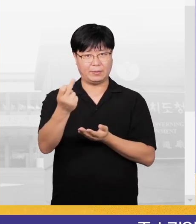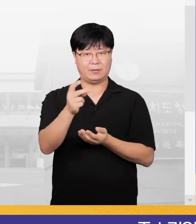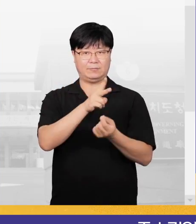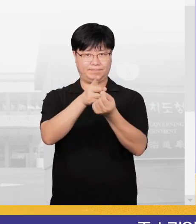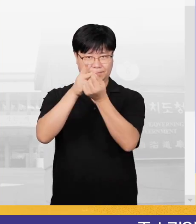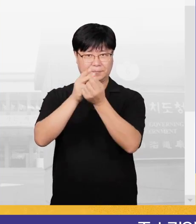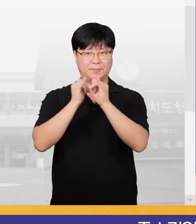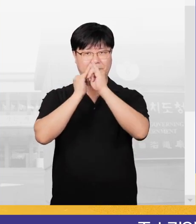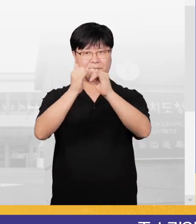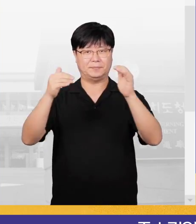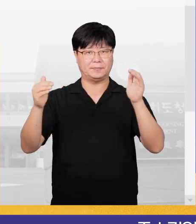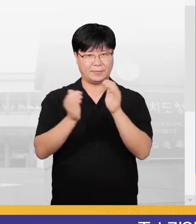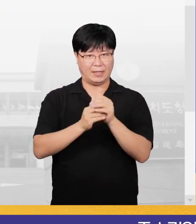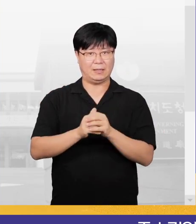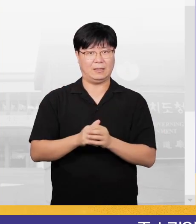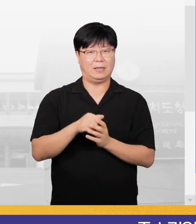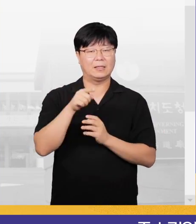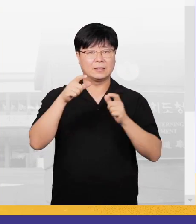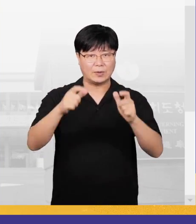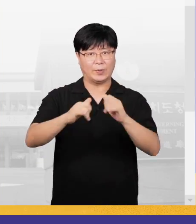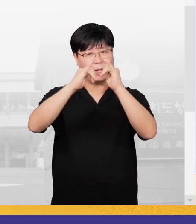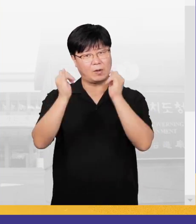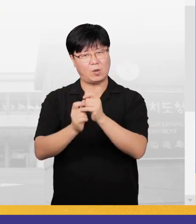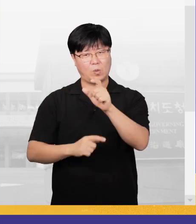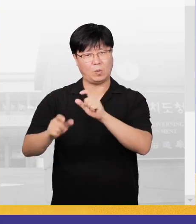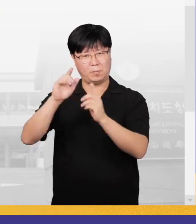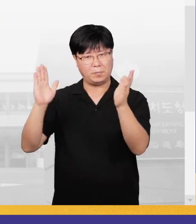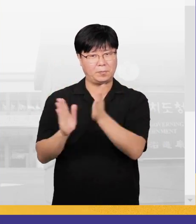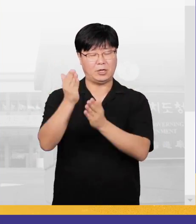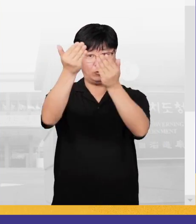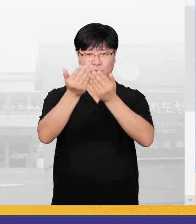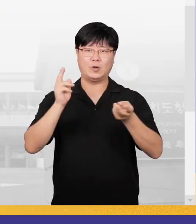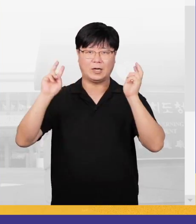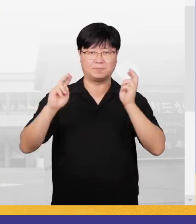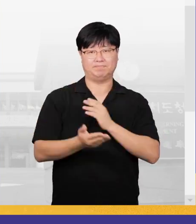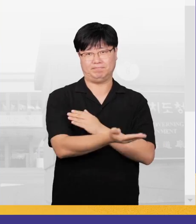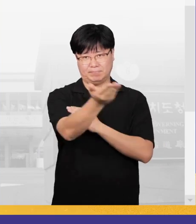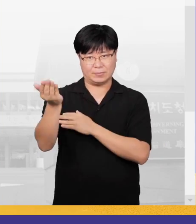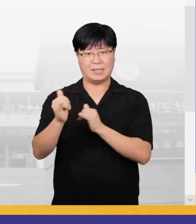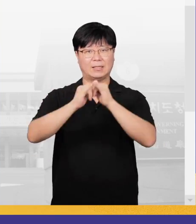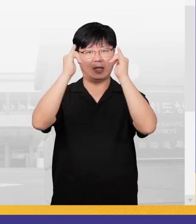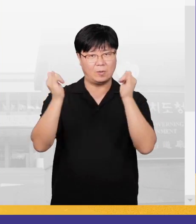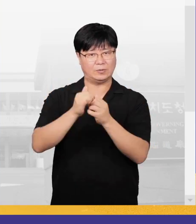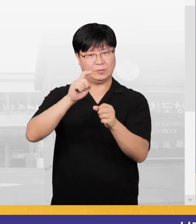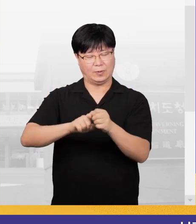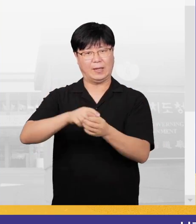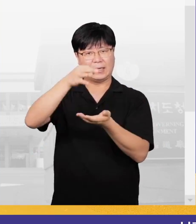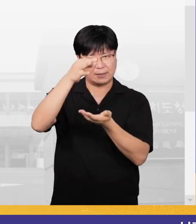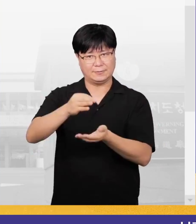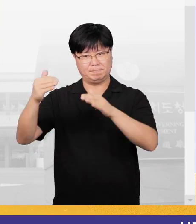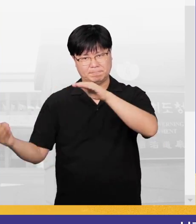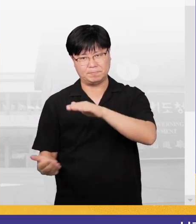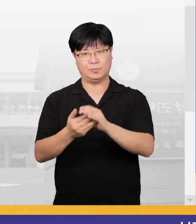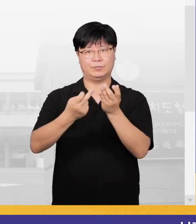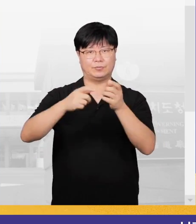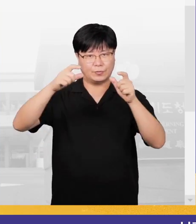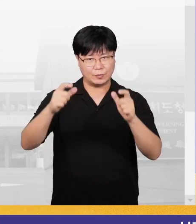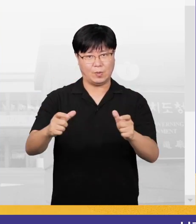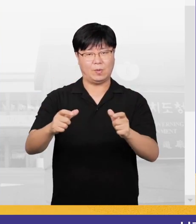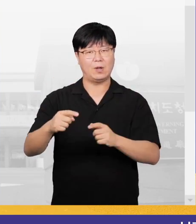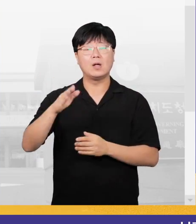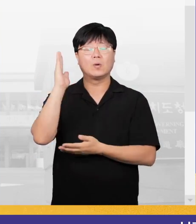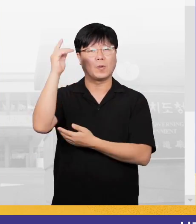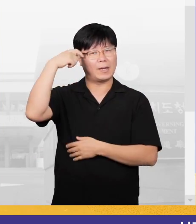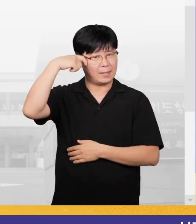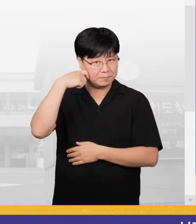한라산이 최후 수상을 수상했는데요. 지역사회를 더욱더 빛나게 해주는 기업들, 사회적 가치를 실현하는